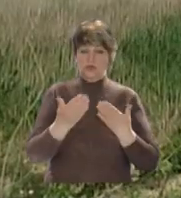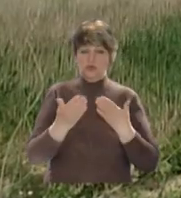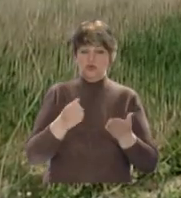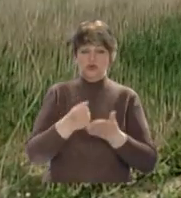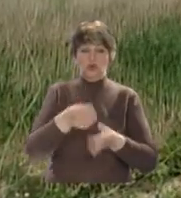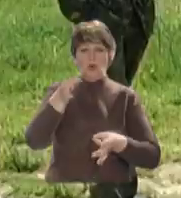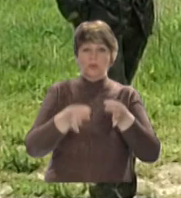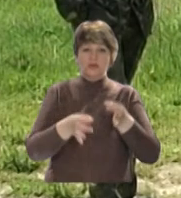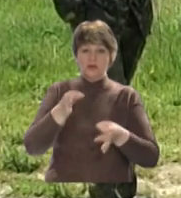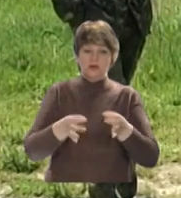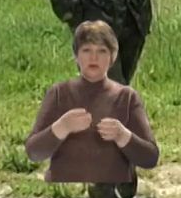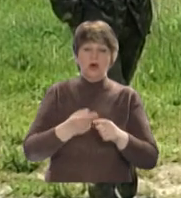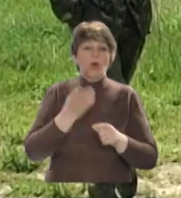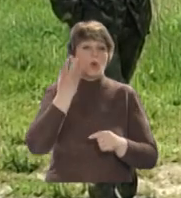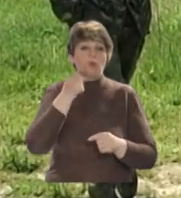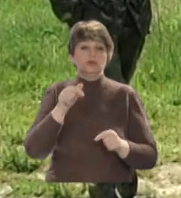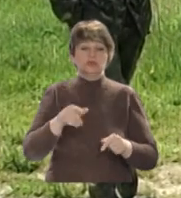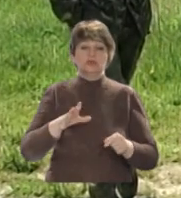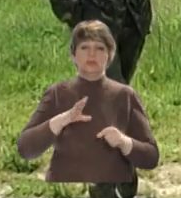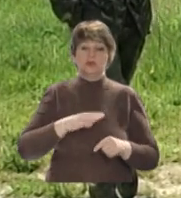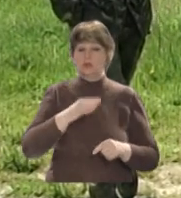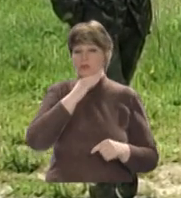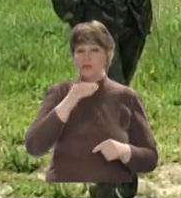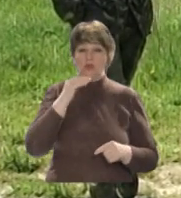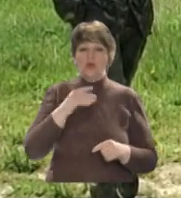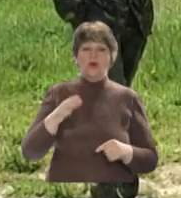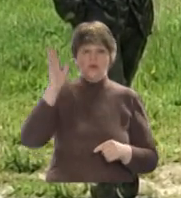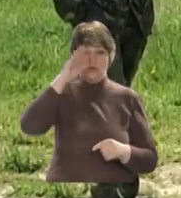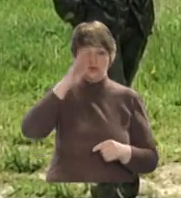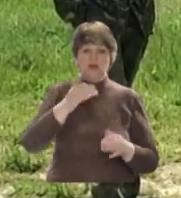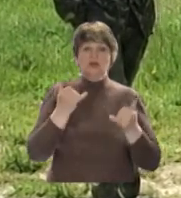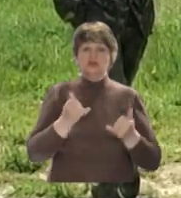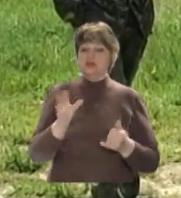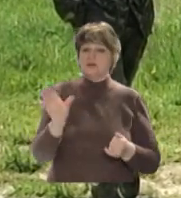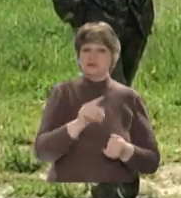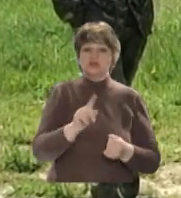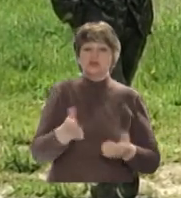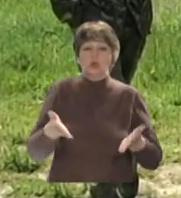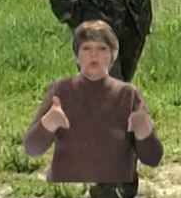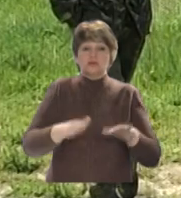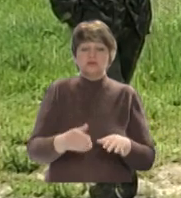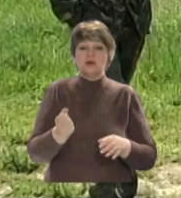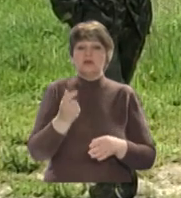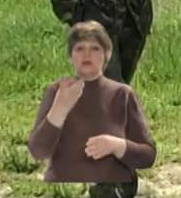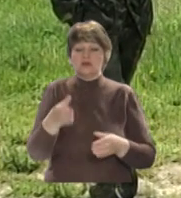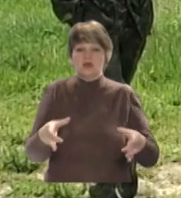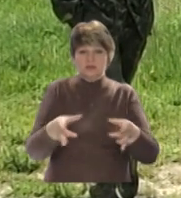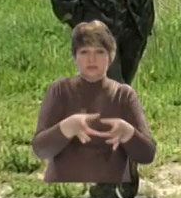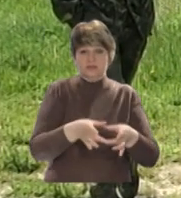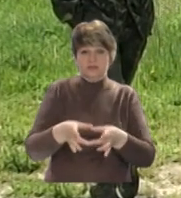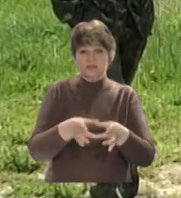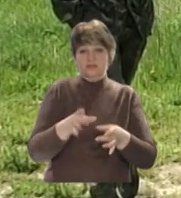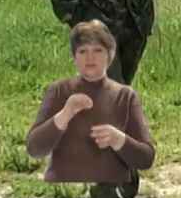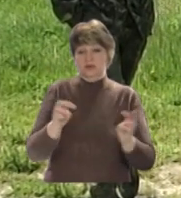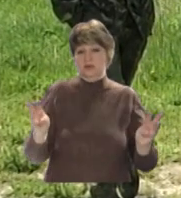природи показує околиці села Великий Хутір. Колись тут були луки, болота, ставки. Сьогодні все, що від них залишилося – кілька каламутних